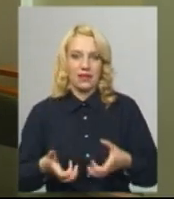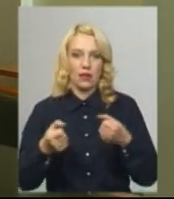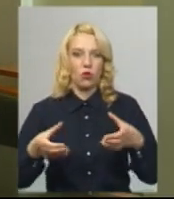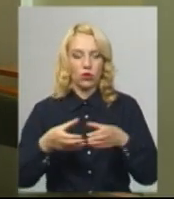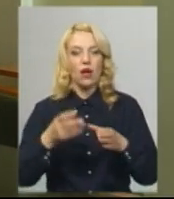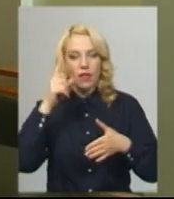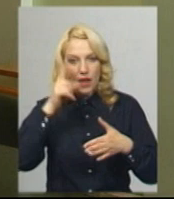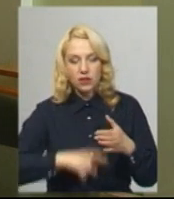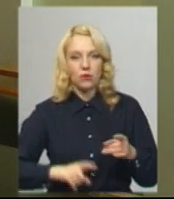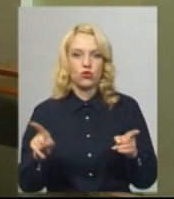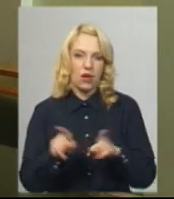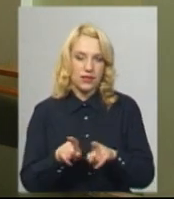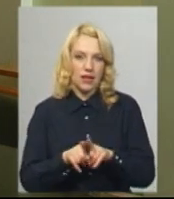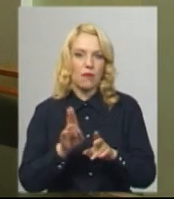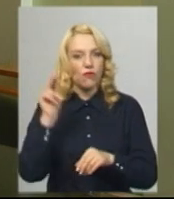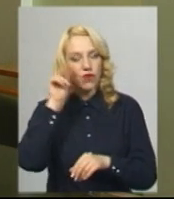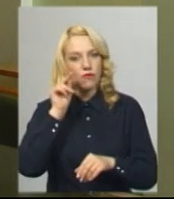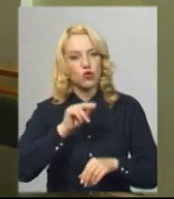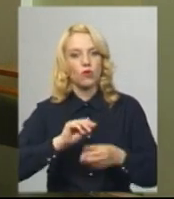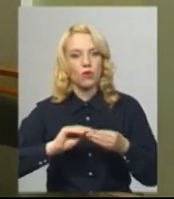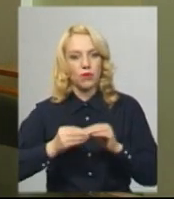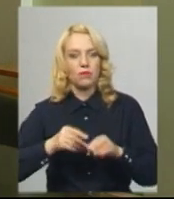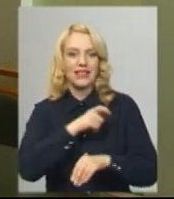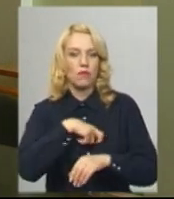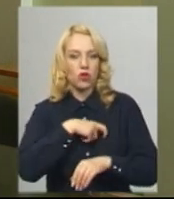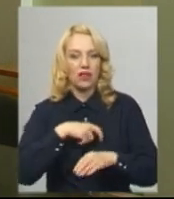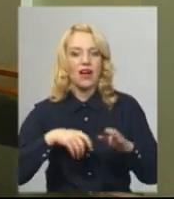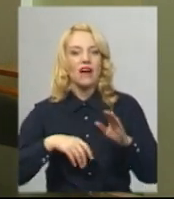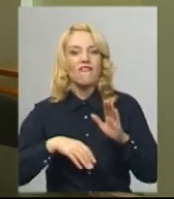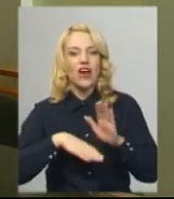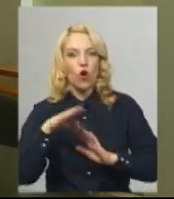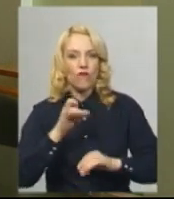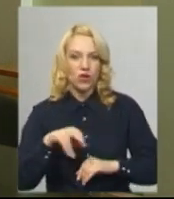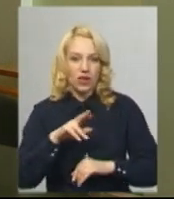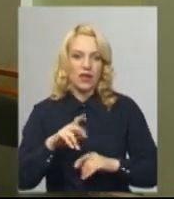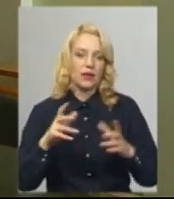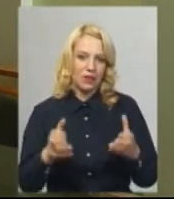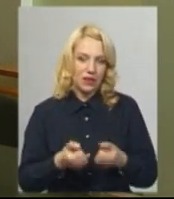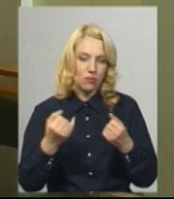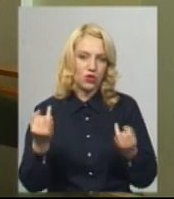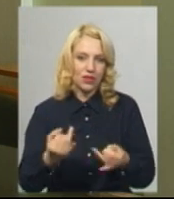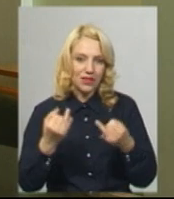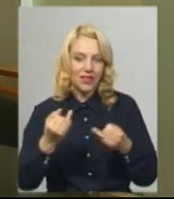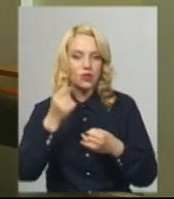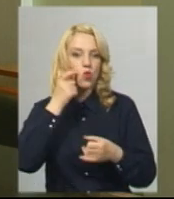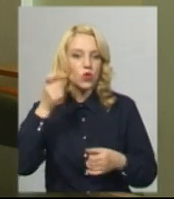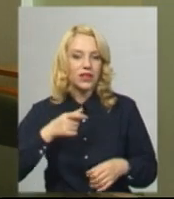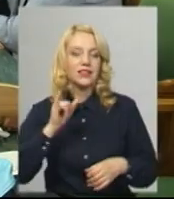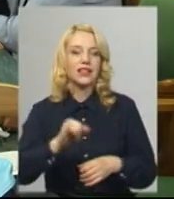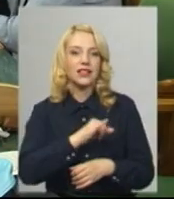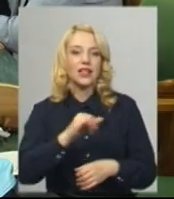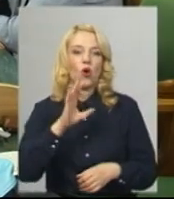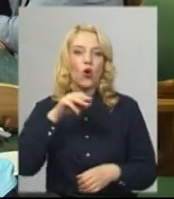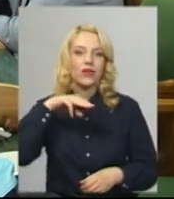надіюся, що так само вивчать ці проблеми і депутати Верховної Ради, будуть приймати рішення в інтересах громади України, і ОТГ, і